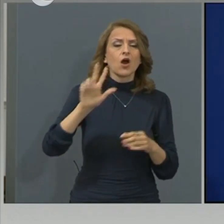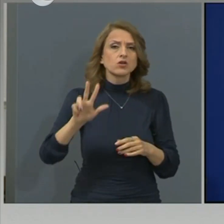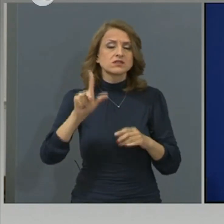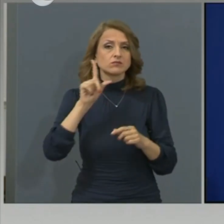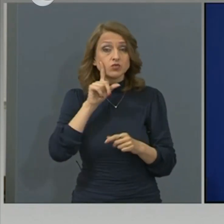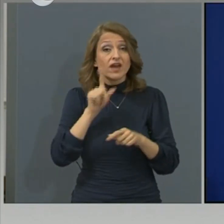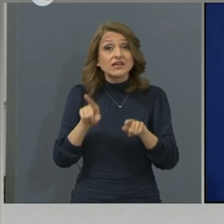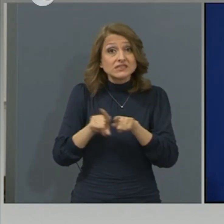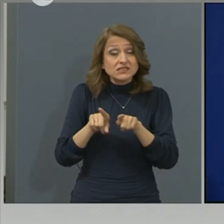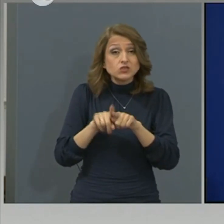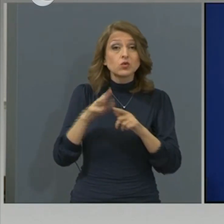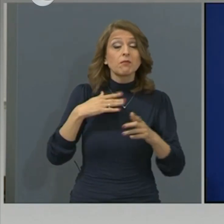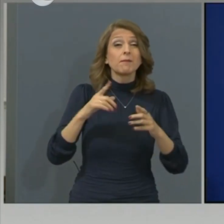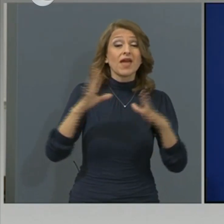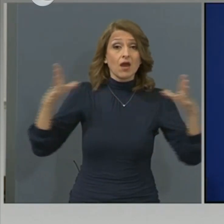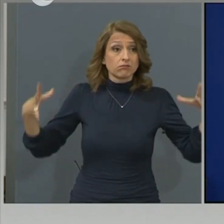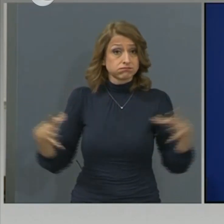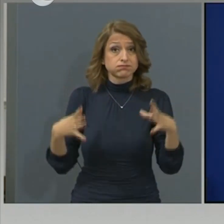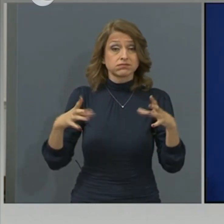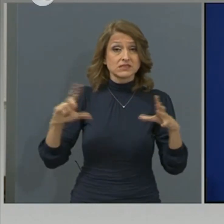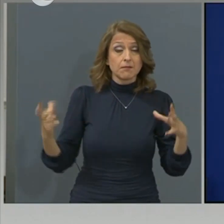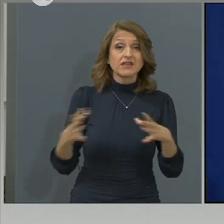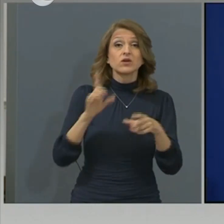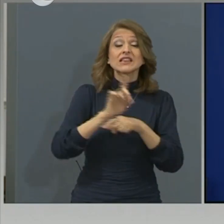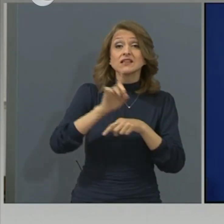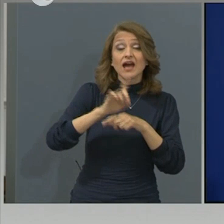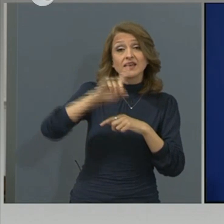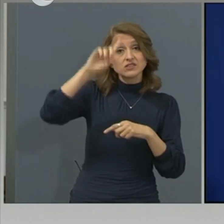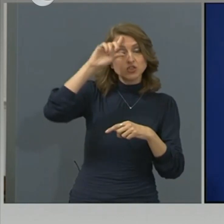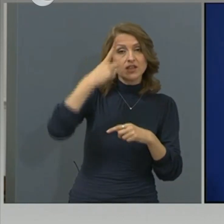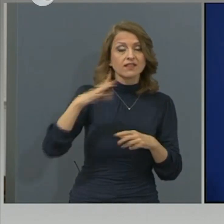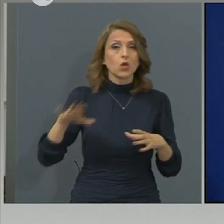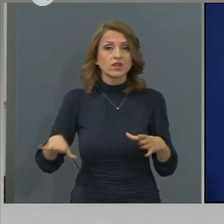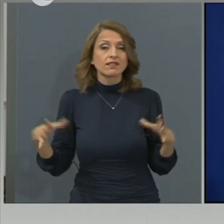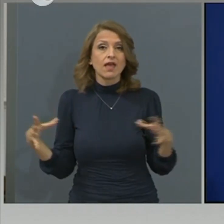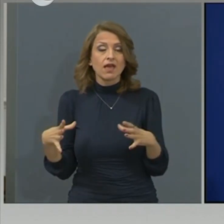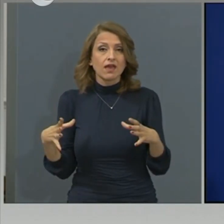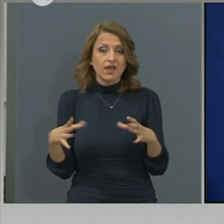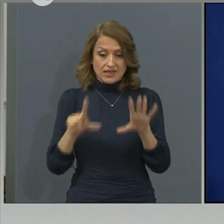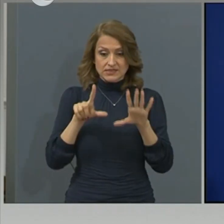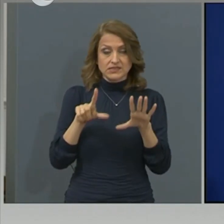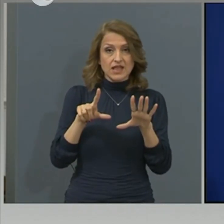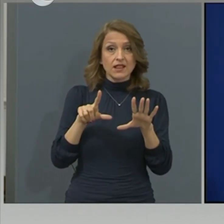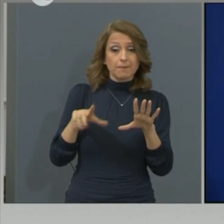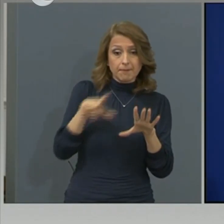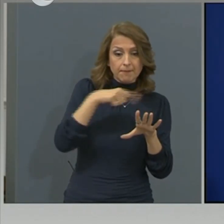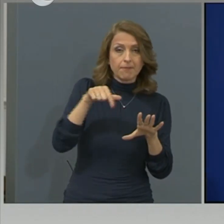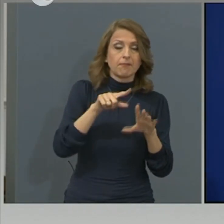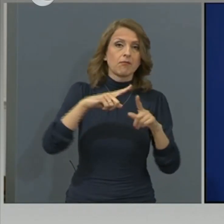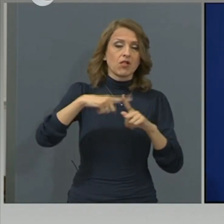имаме и една комуна от 11 човека, 11 жени, едно дете, които 7 са положителни.